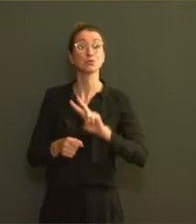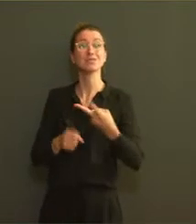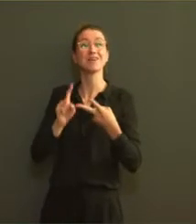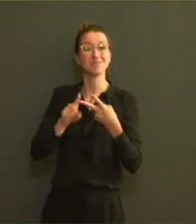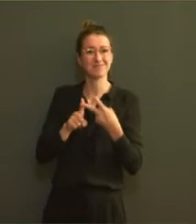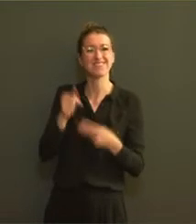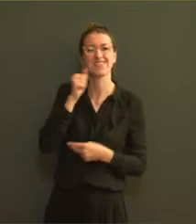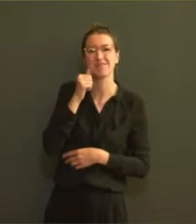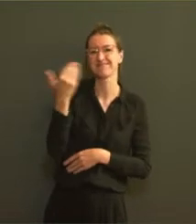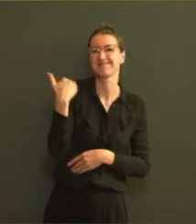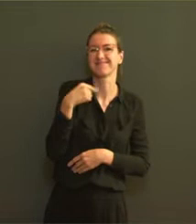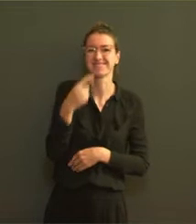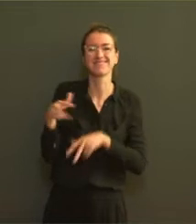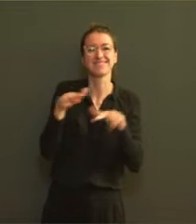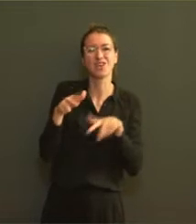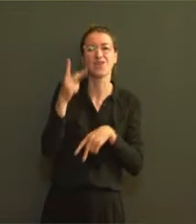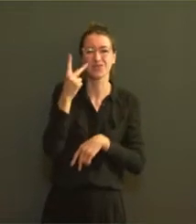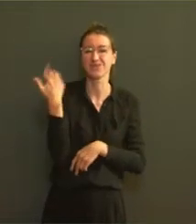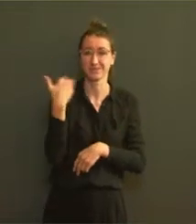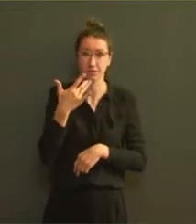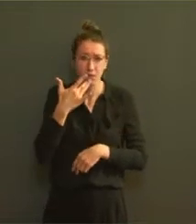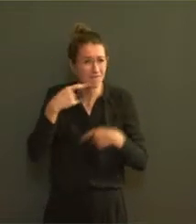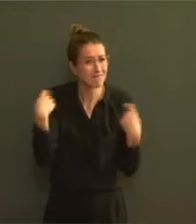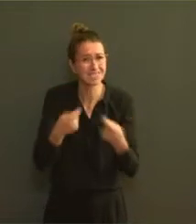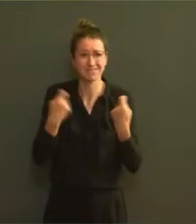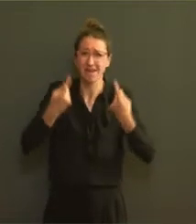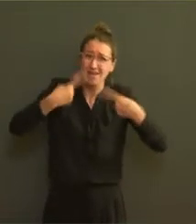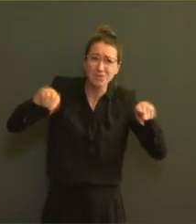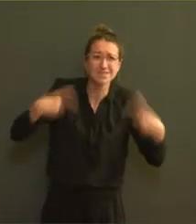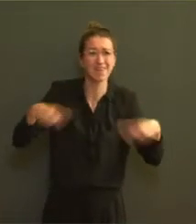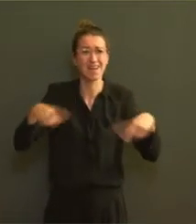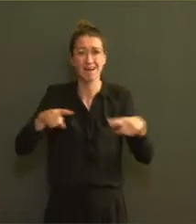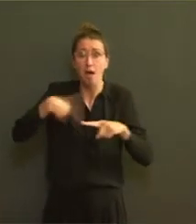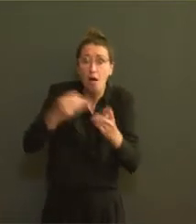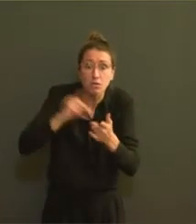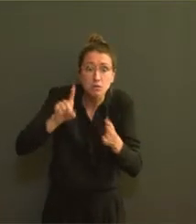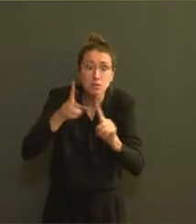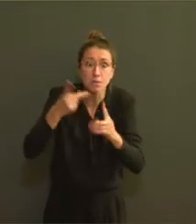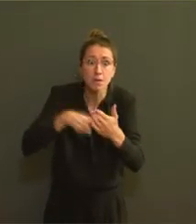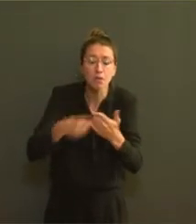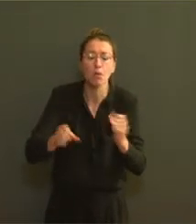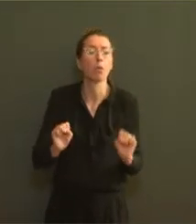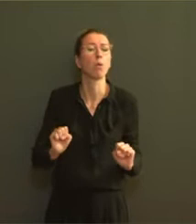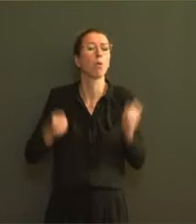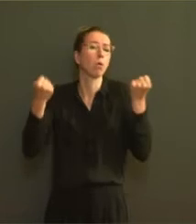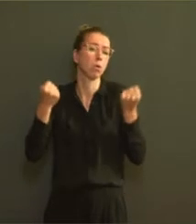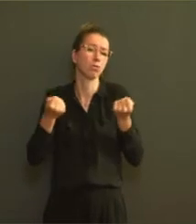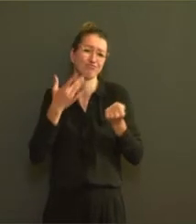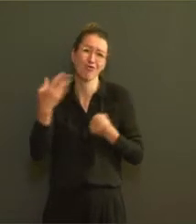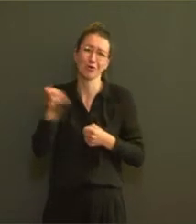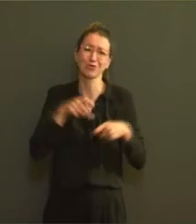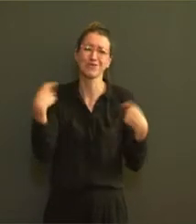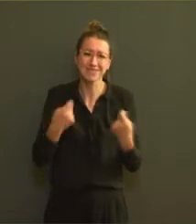qui ne supporterait pas un nouvel été sans concert, un coiffeur qui ne supporte plus de voir des gens s'être coupé les cheveux soi-même,